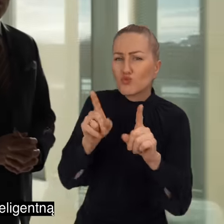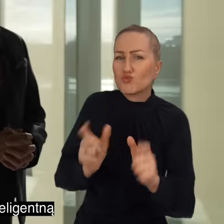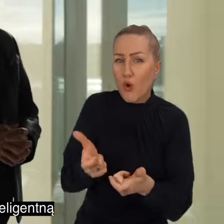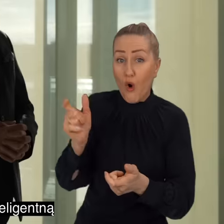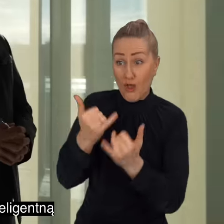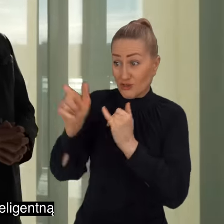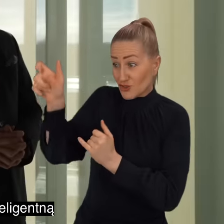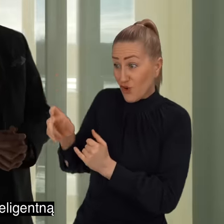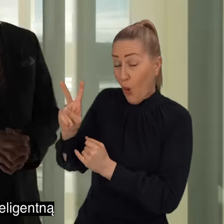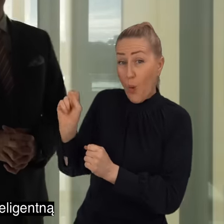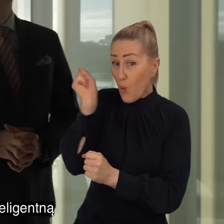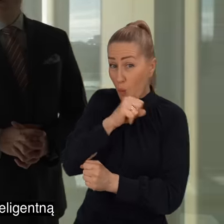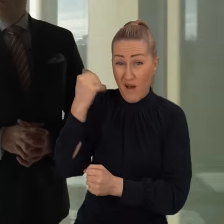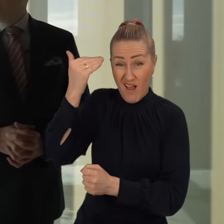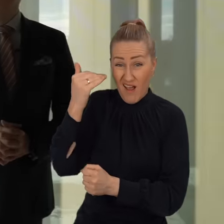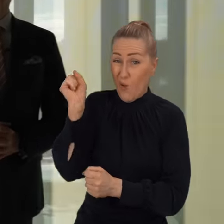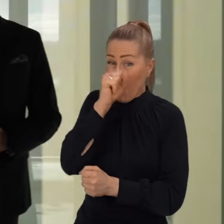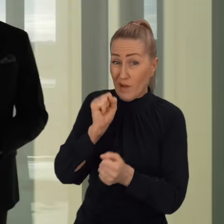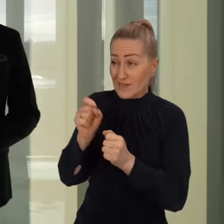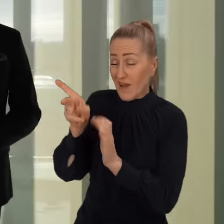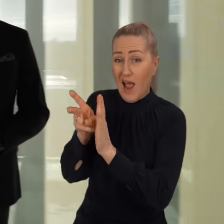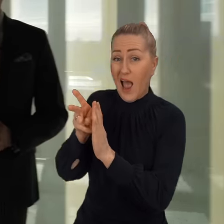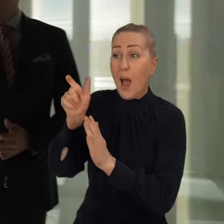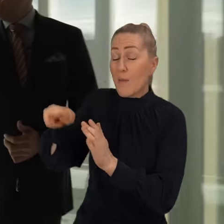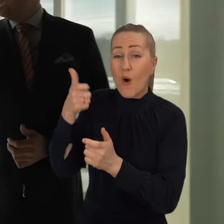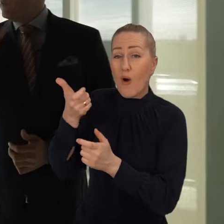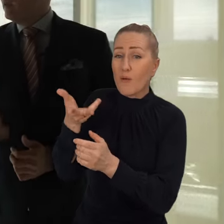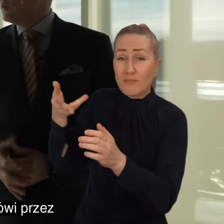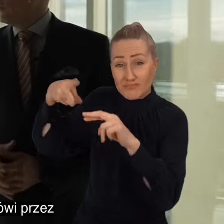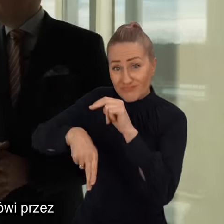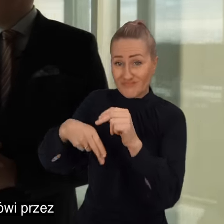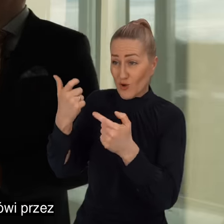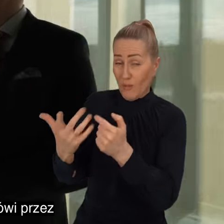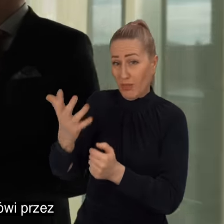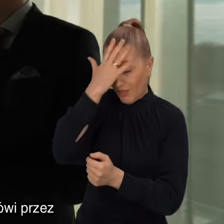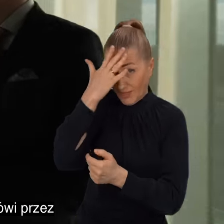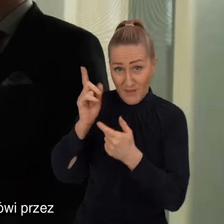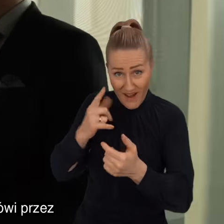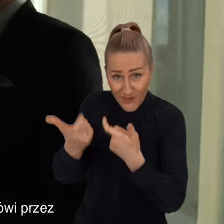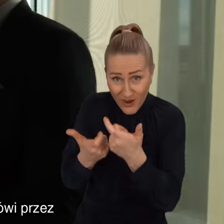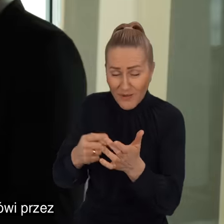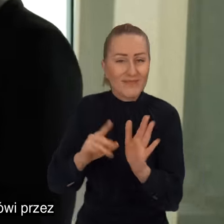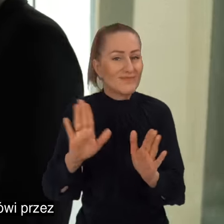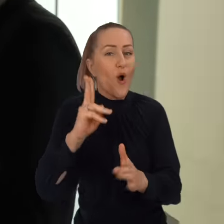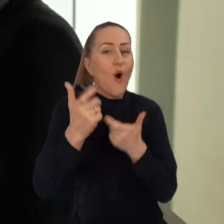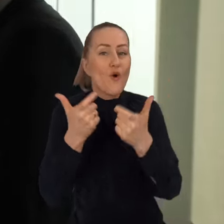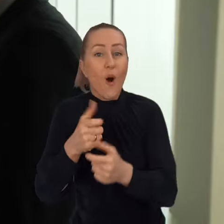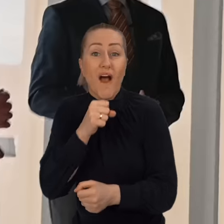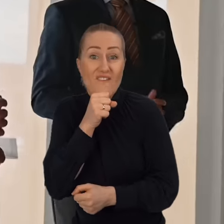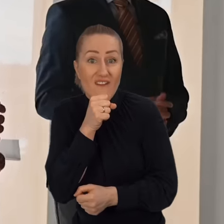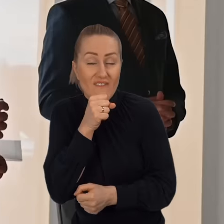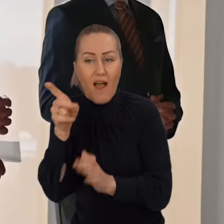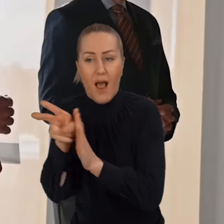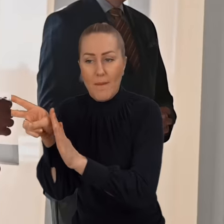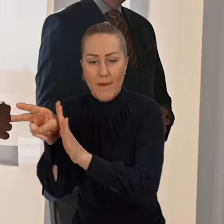Na tym, że jak wyczuwają nieinteligentną wypowiedź, wyłączają obraz i robią facepalm? Kiedy wyczuwają, że ktoś mówi przez mikrofon,